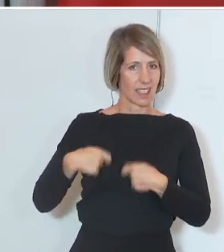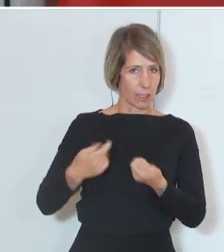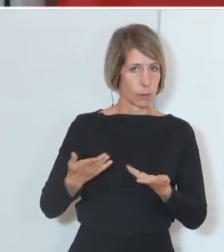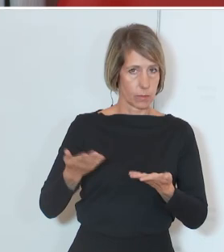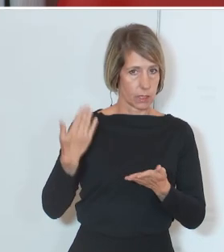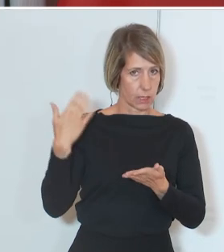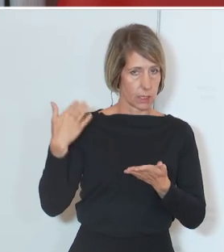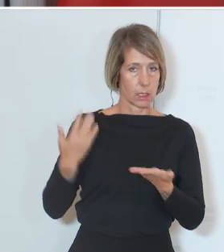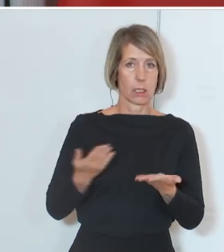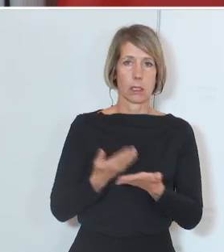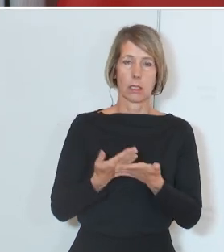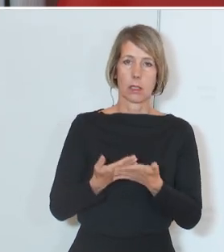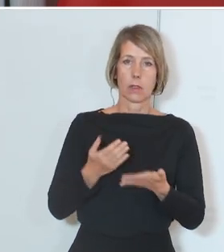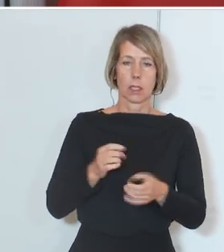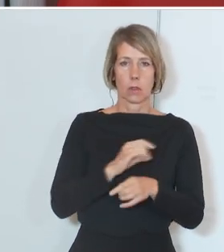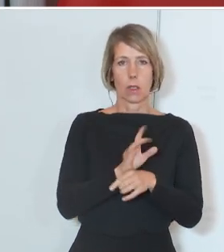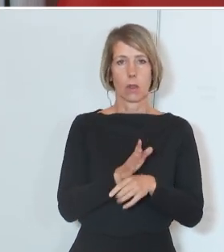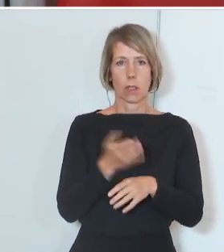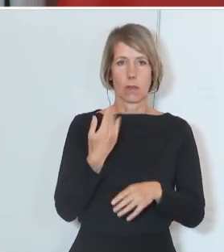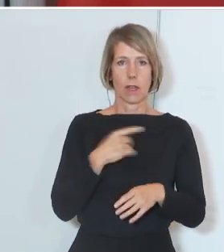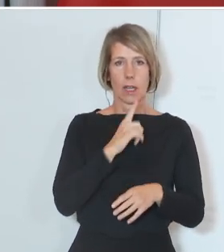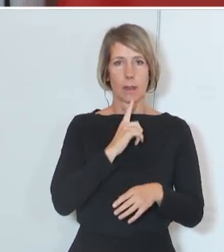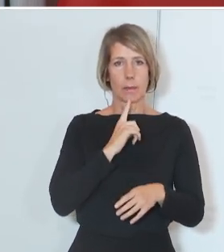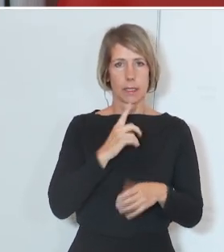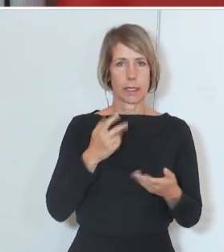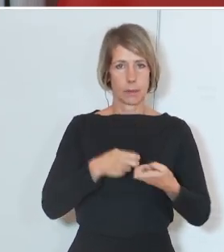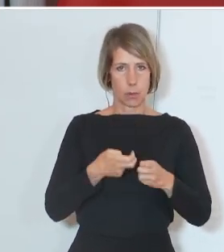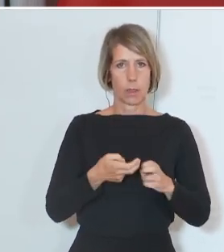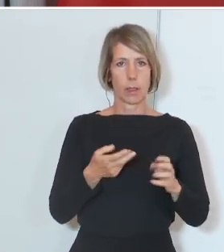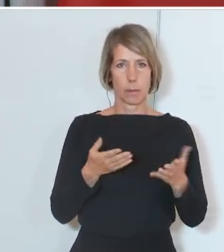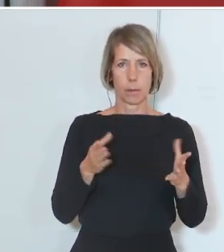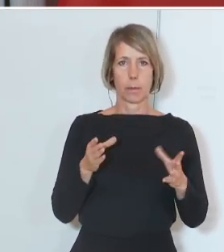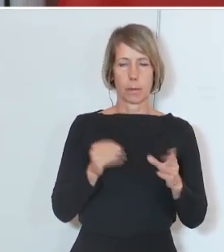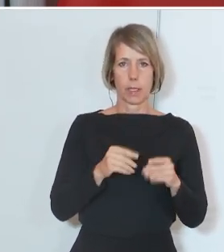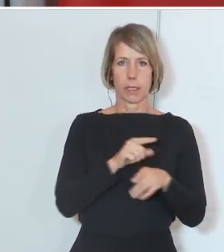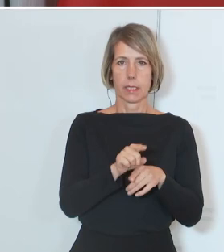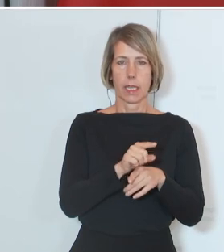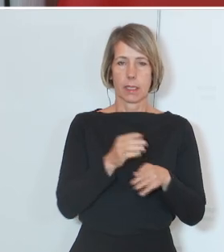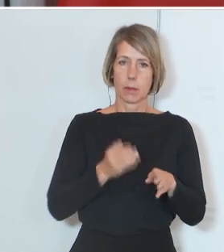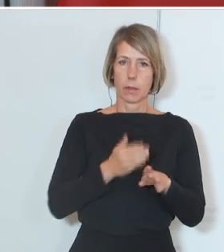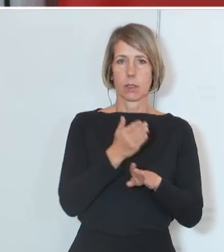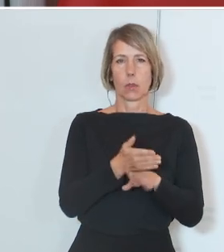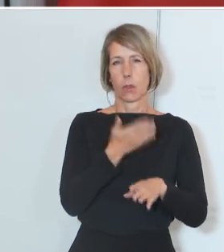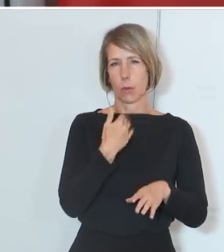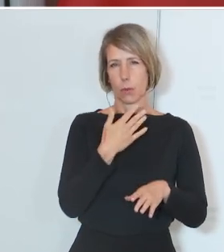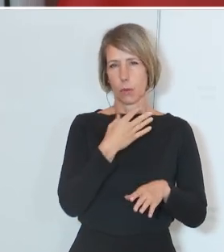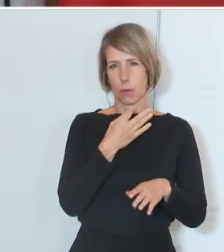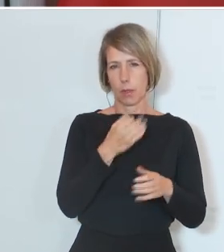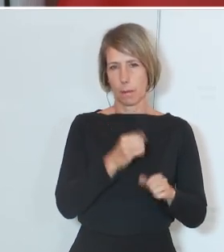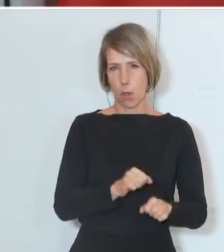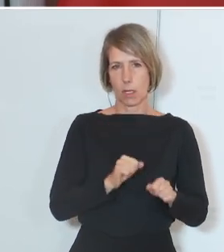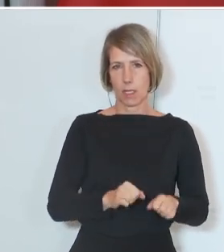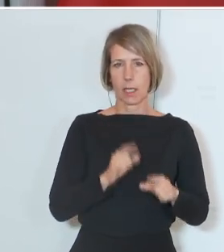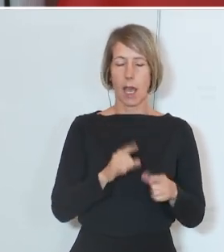ich muss auch dazu sagen, dass uns natürlich Corona ein klein wenig einen Strich durch die Rechnung gemacht hat und in dieser Zeit diese Besuche nicht möglich waren. Aber auch das ist